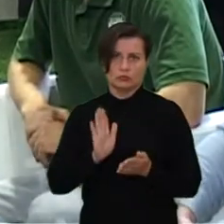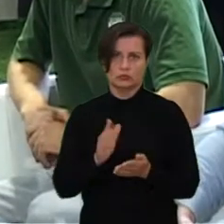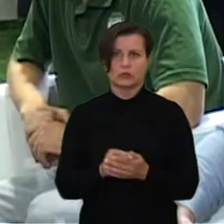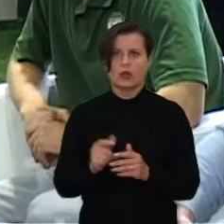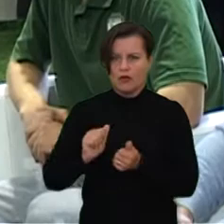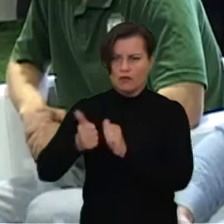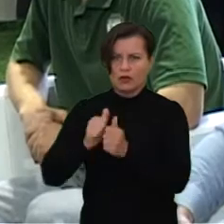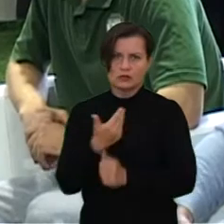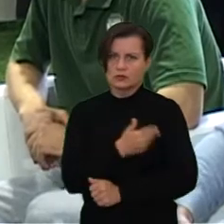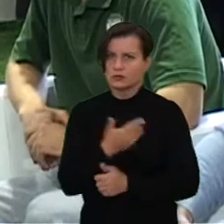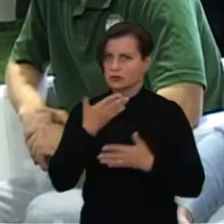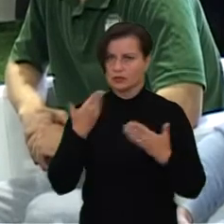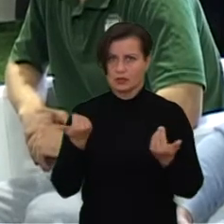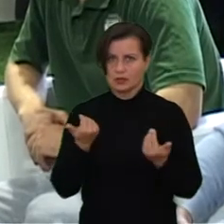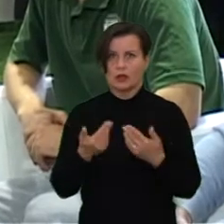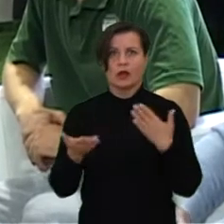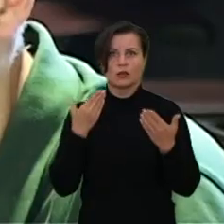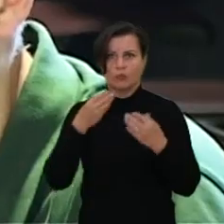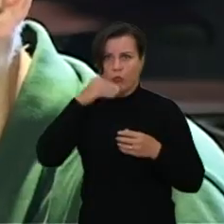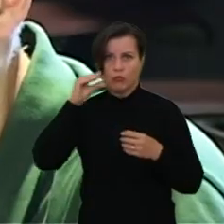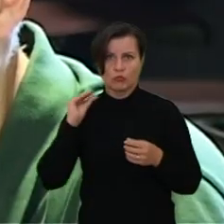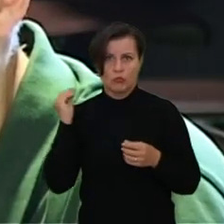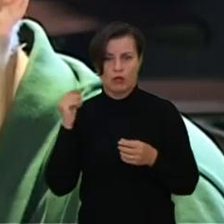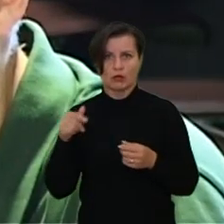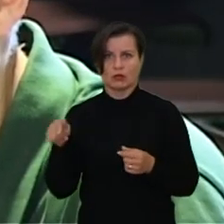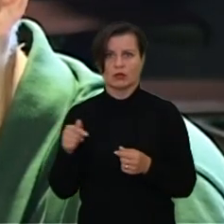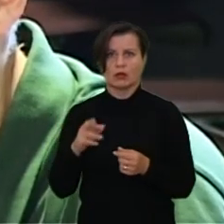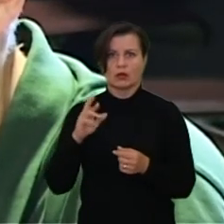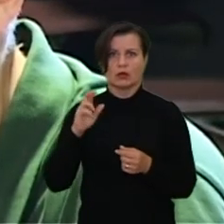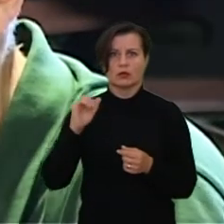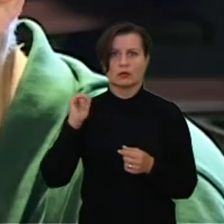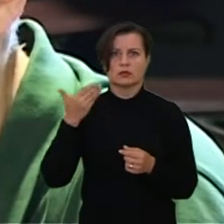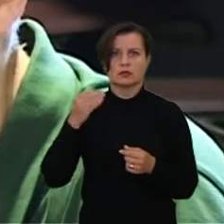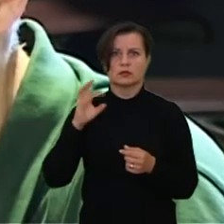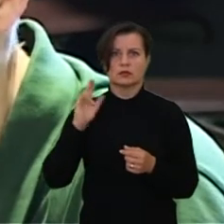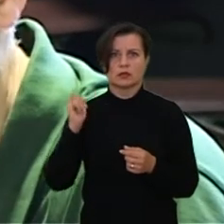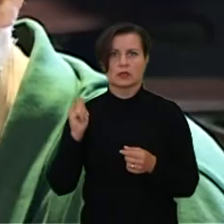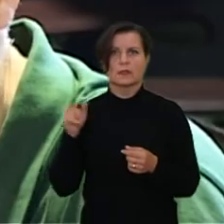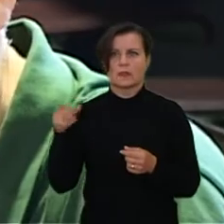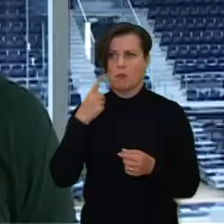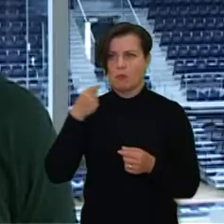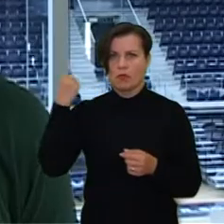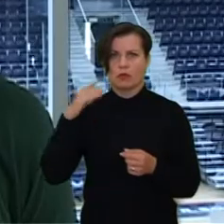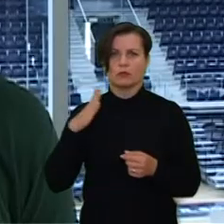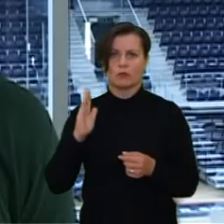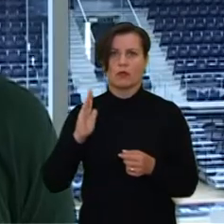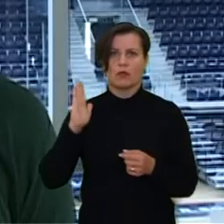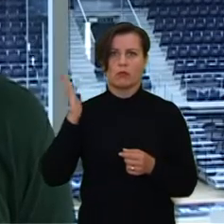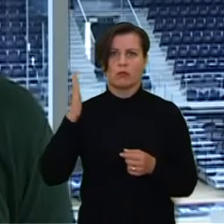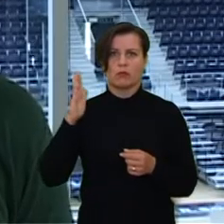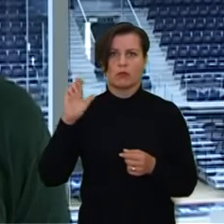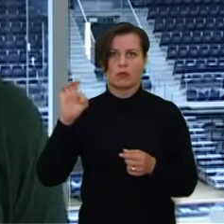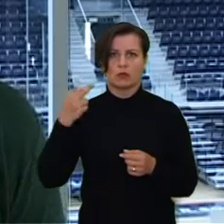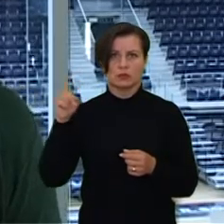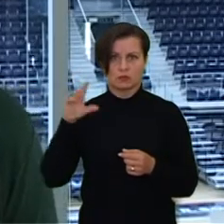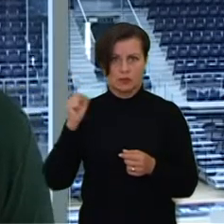nėra įsilpniausių, gal gali tai patrodyti, kad Bulgarijos komanda, reiskį komanda, kuri praeitais metais bronzos medalius Bulgarija